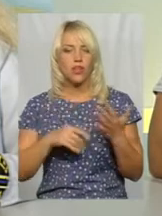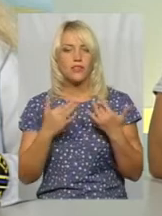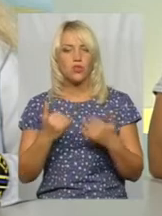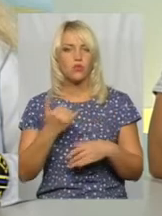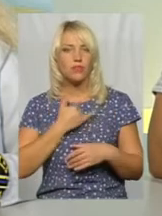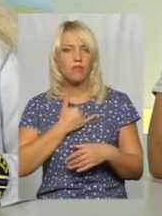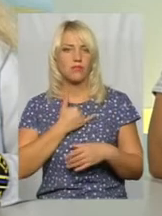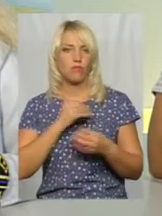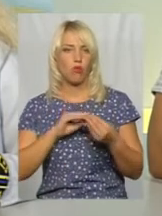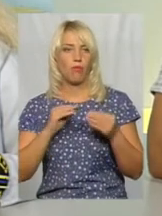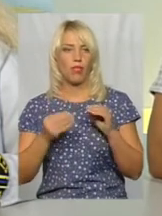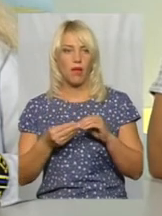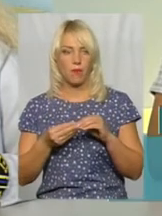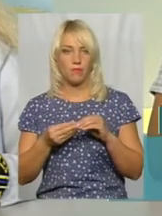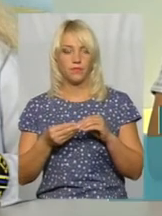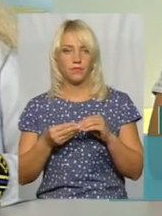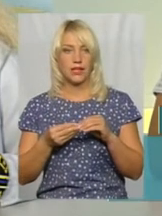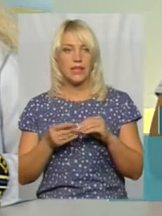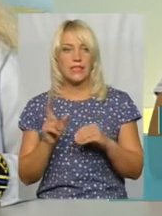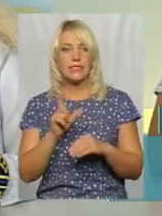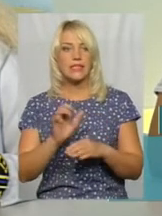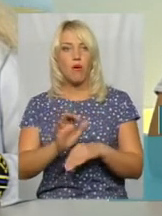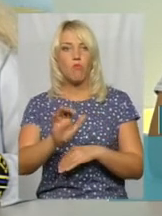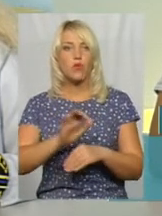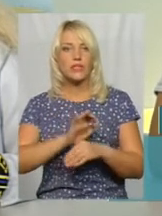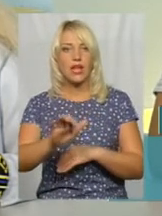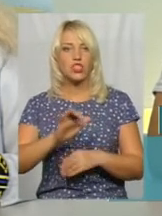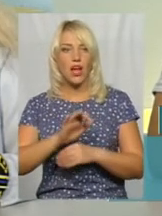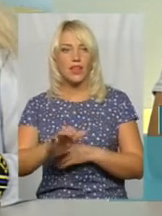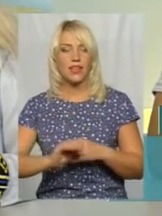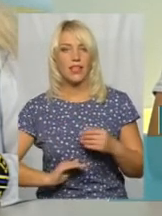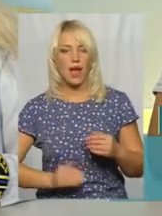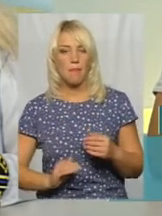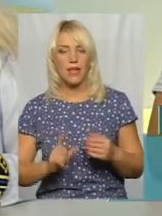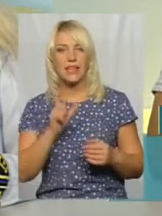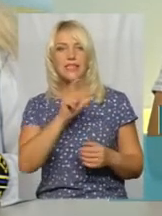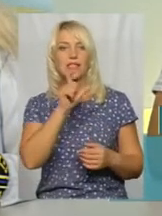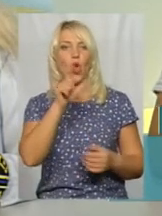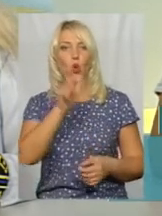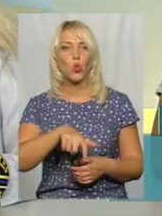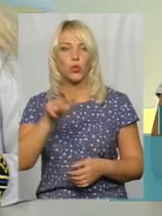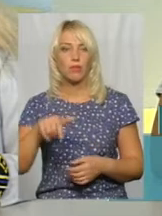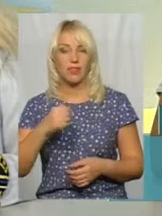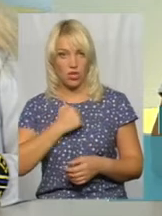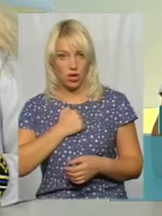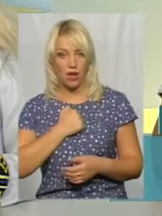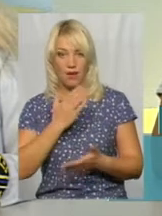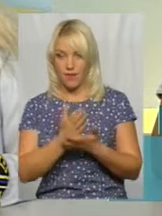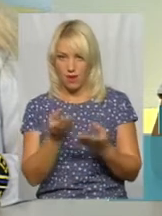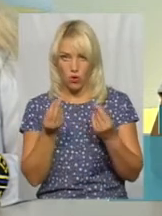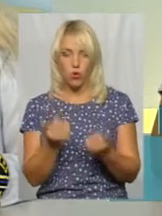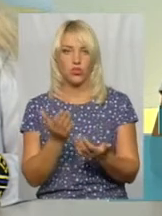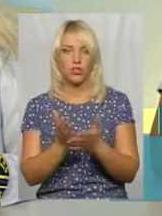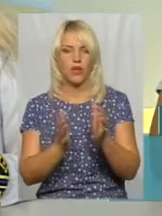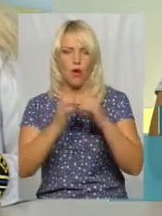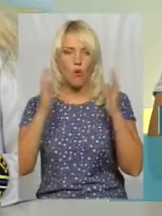з постачальниками, з людьми, на жаль. Є гроші, є об'єм